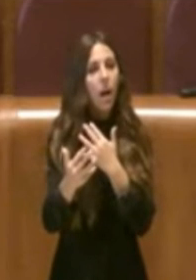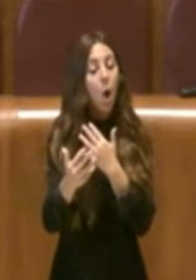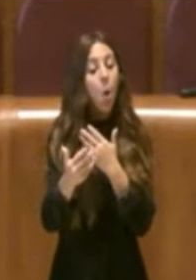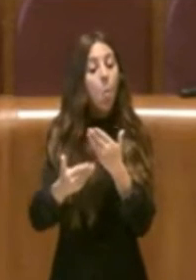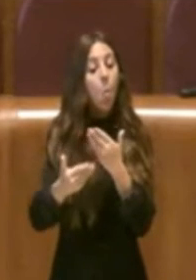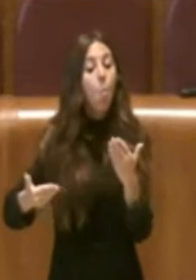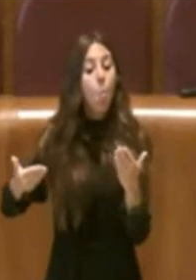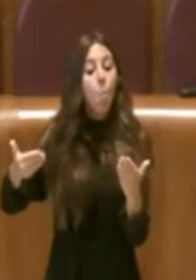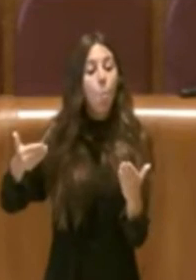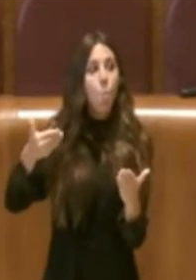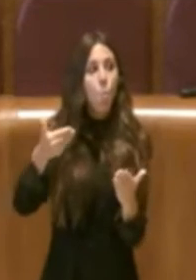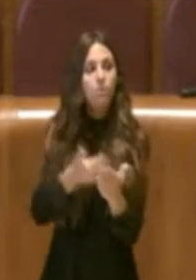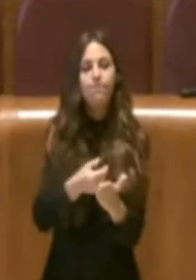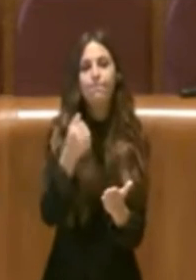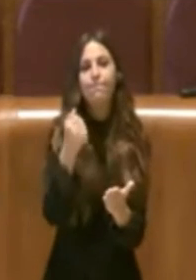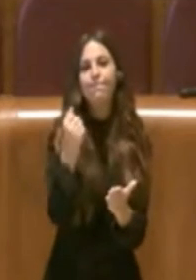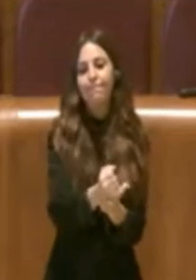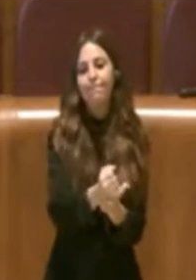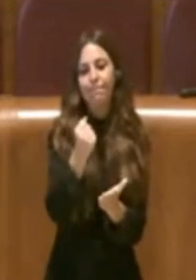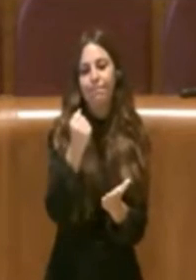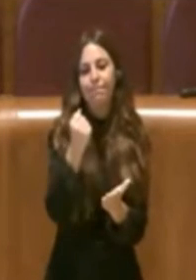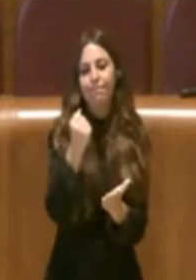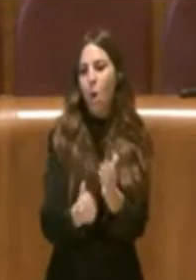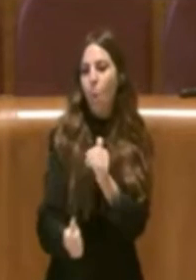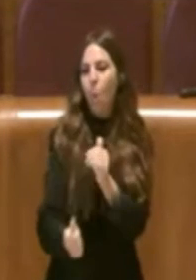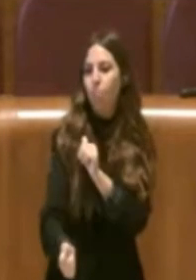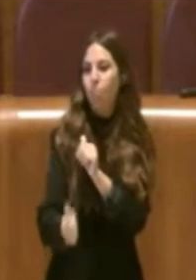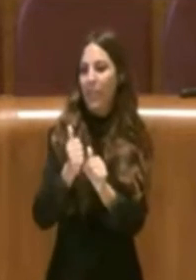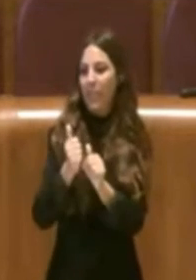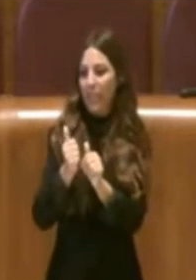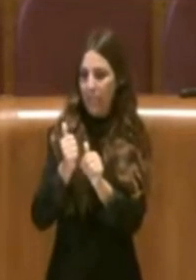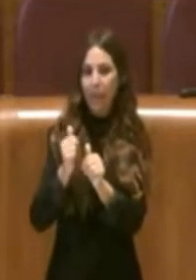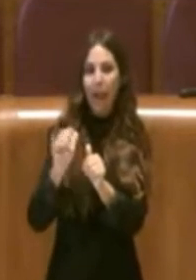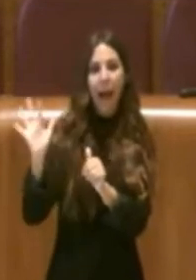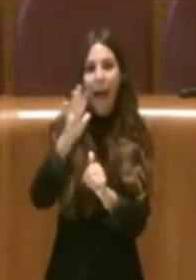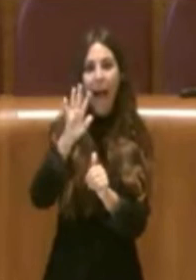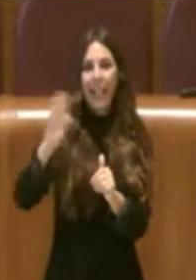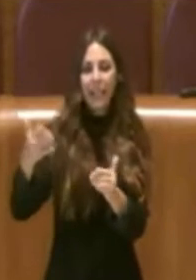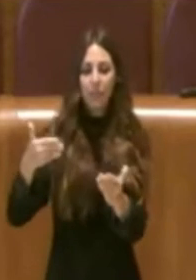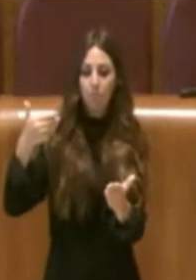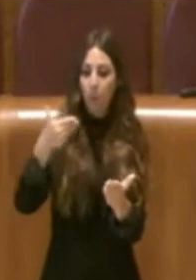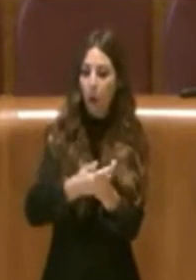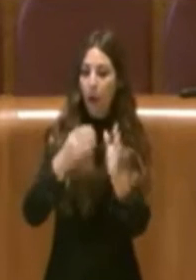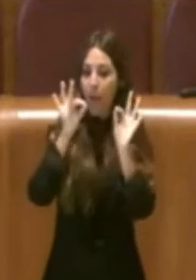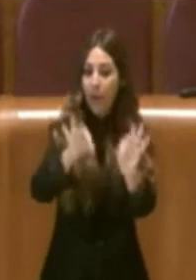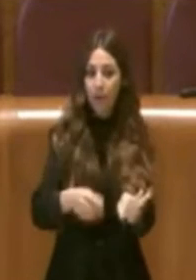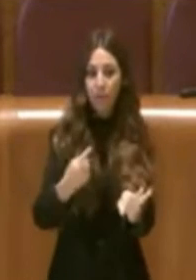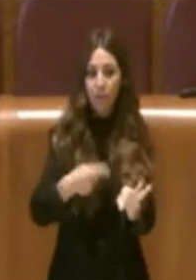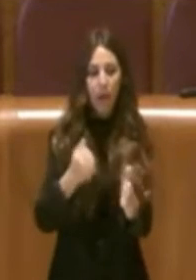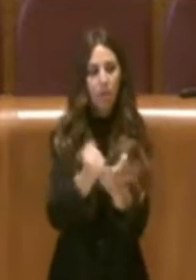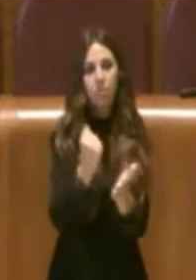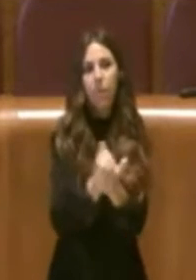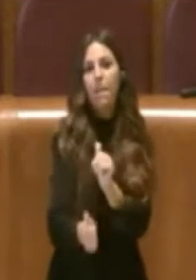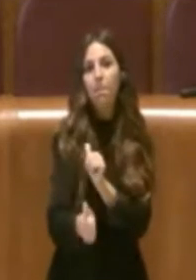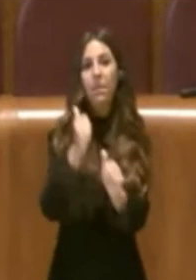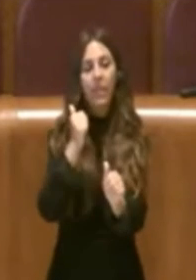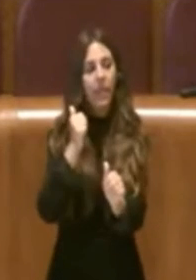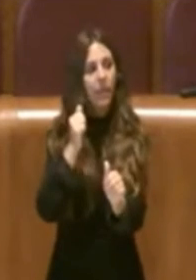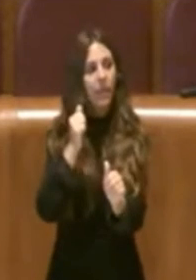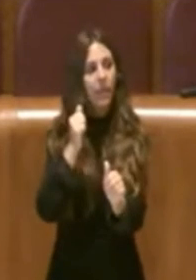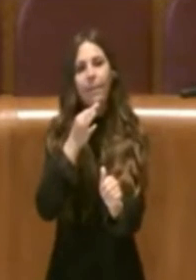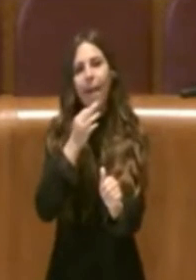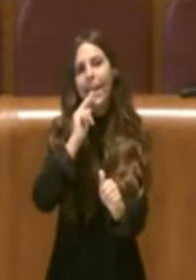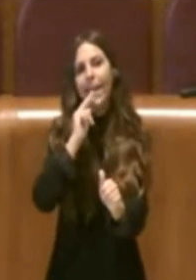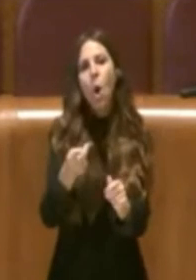mozione è stata protocollata prima che l'altra arrivasse in aula. Quindi non c'è stato in realtà è la risposta